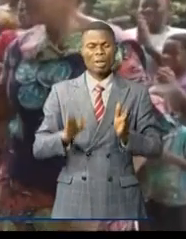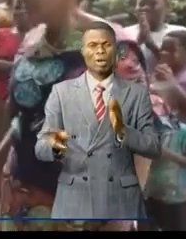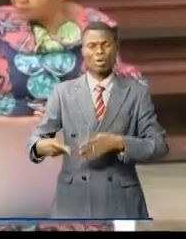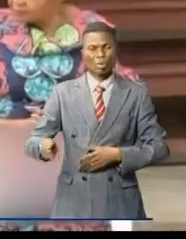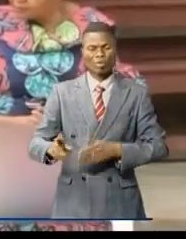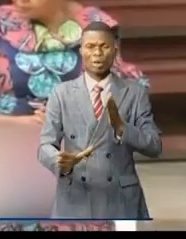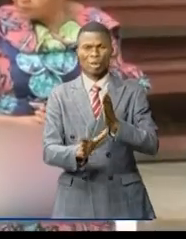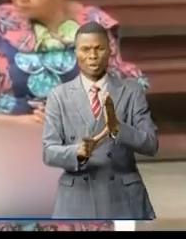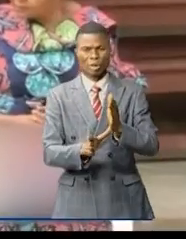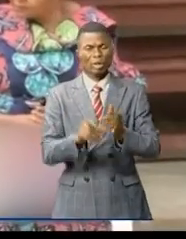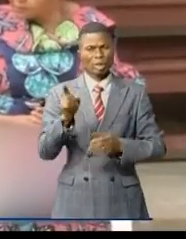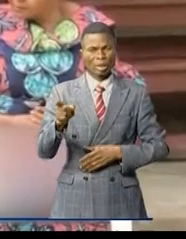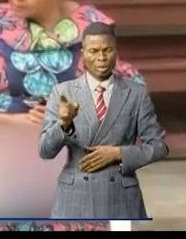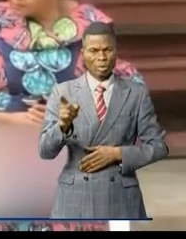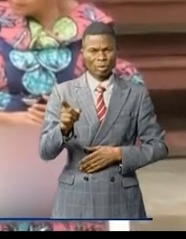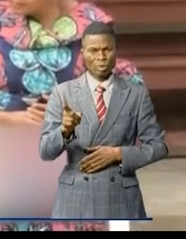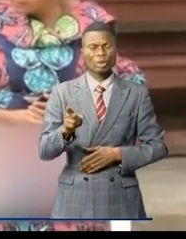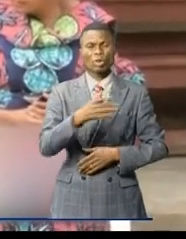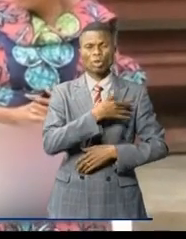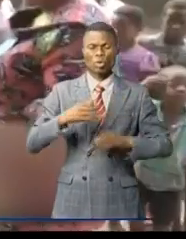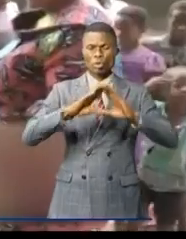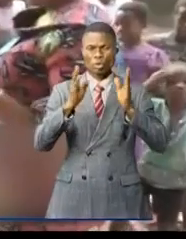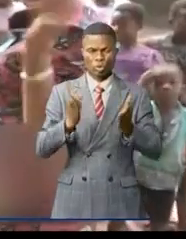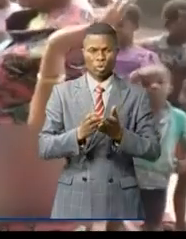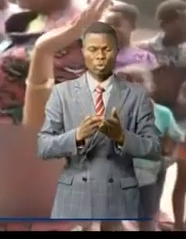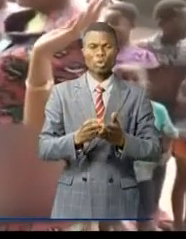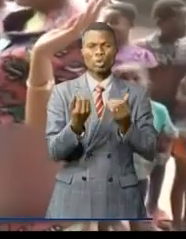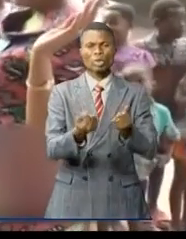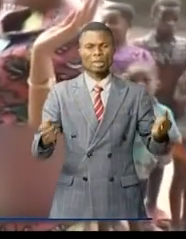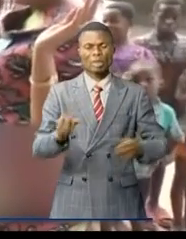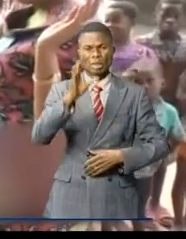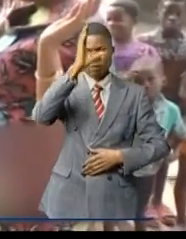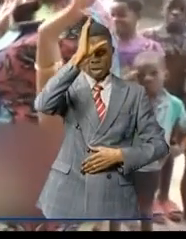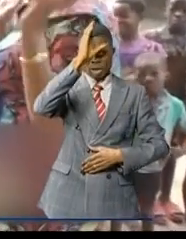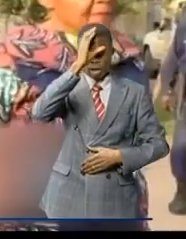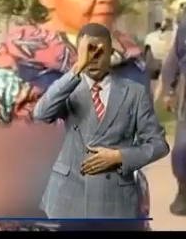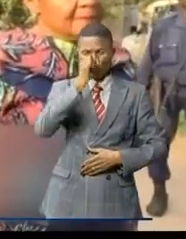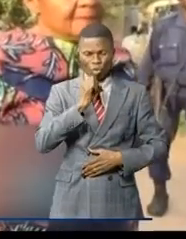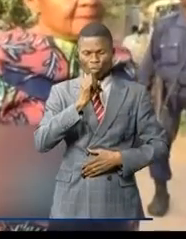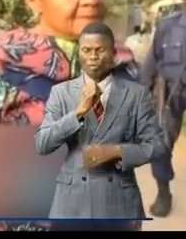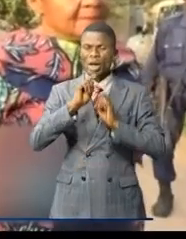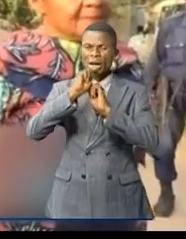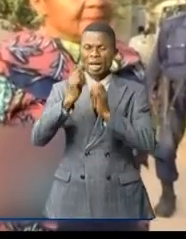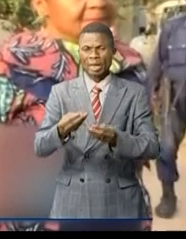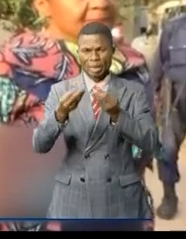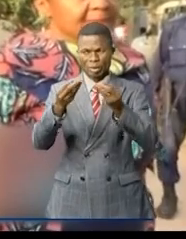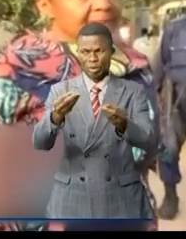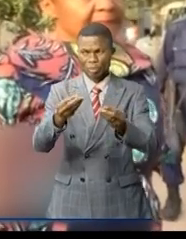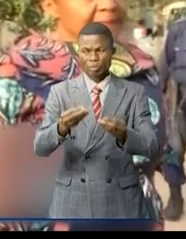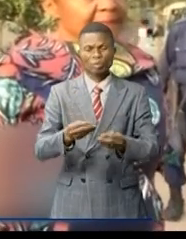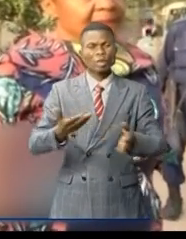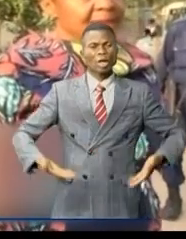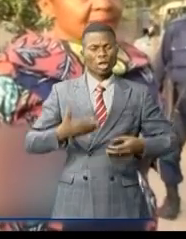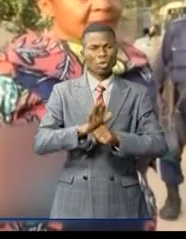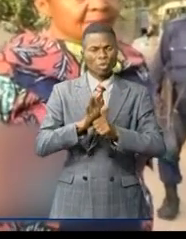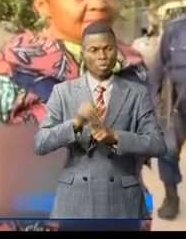intérimaire, Jeanette Longa Moussamba au nom de tous les orphelinats pour ces gestes de générosité. Nous sommes ravis de sa présence.